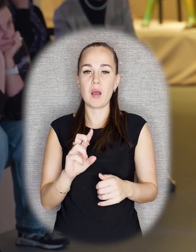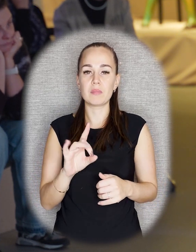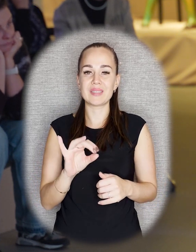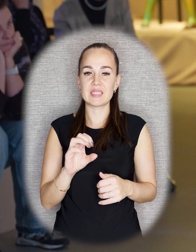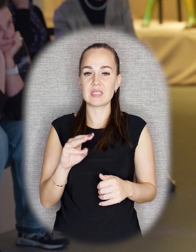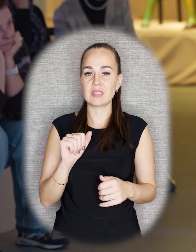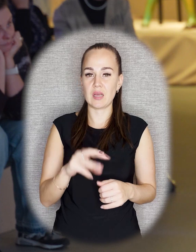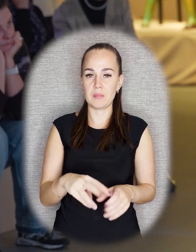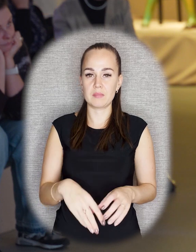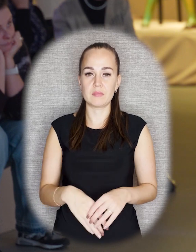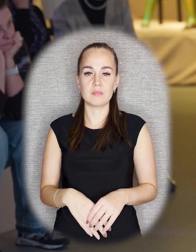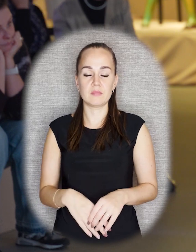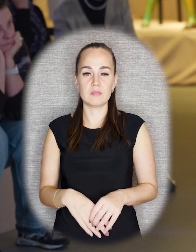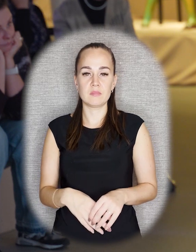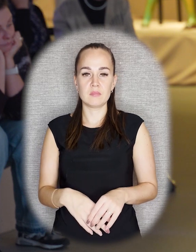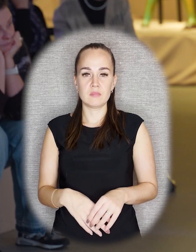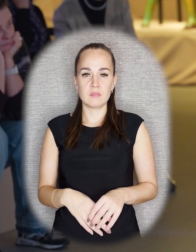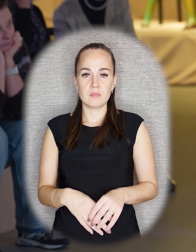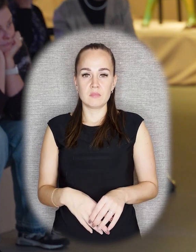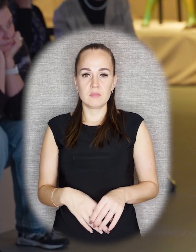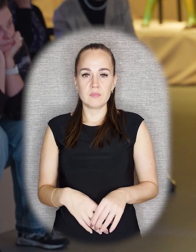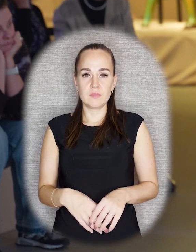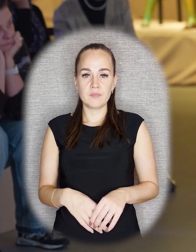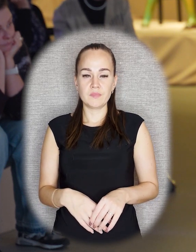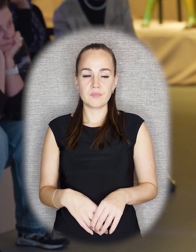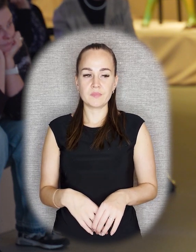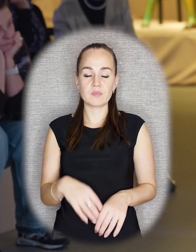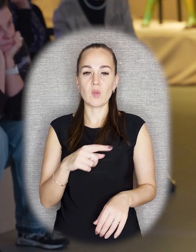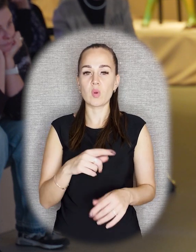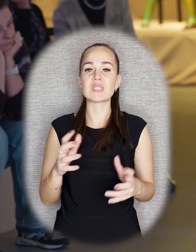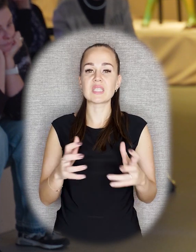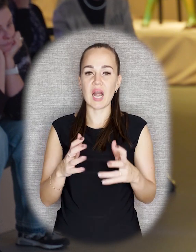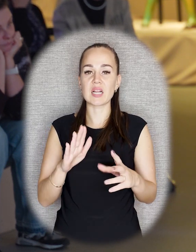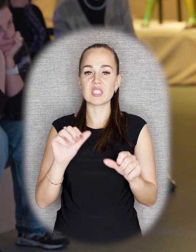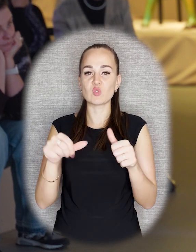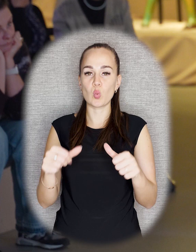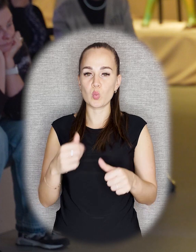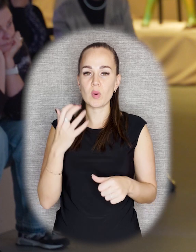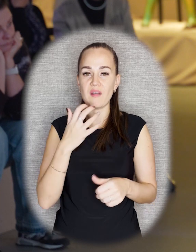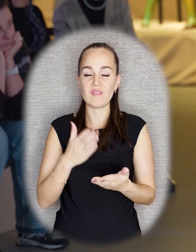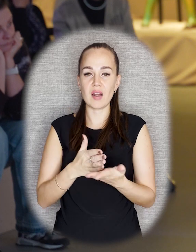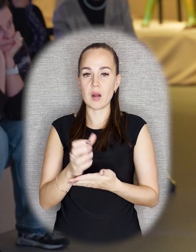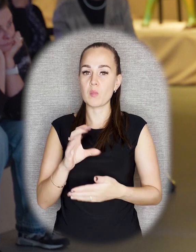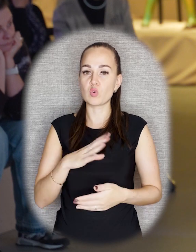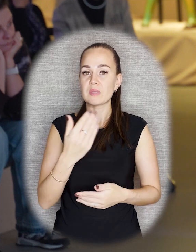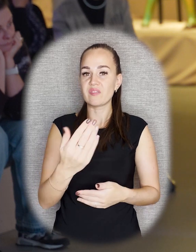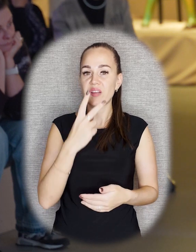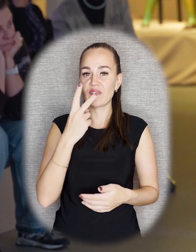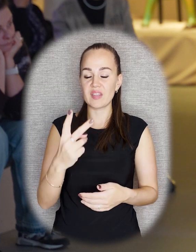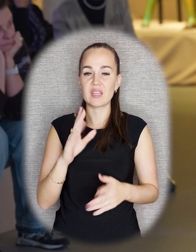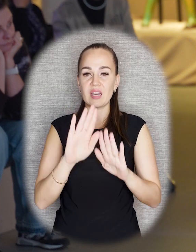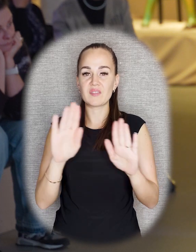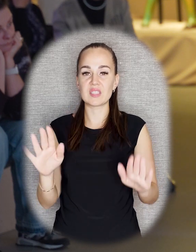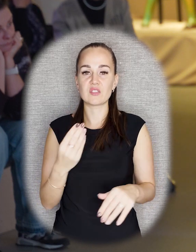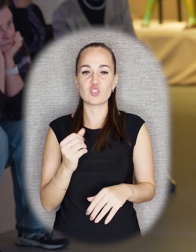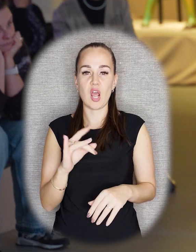эскиза памятника декабристам. Но как раз-таки здесь эскиз в скульптурном варианте сохранился.